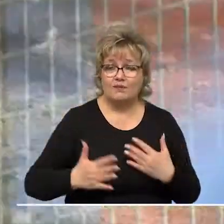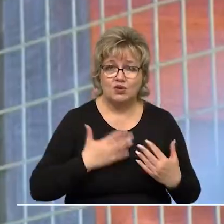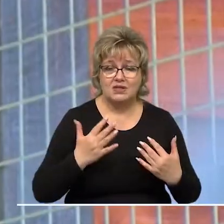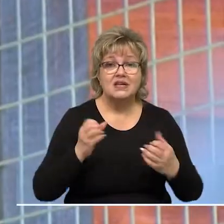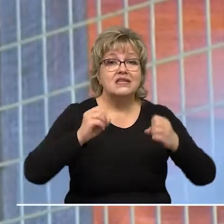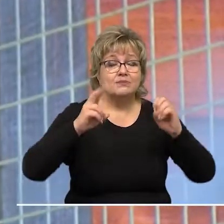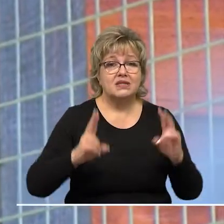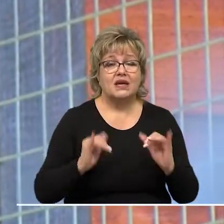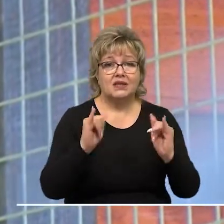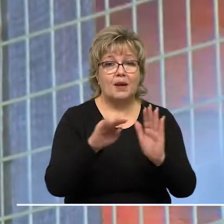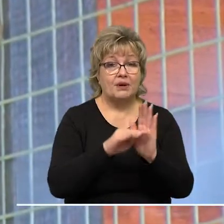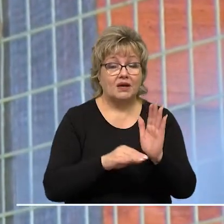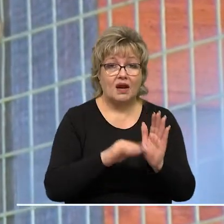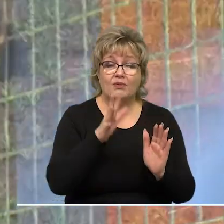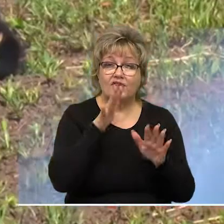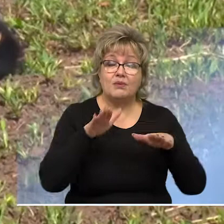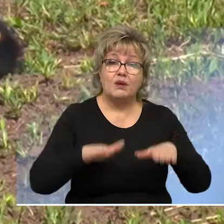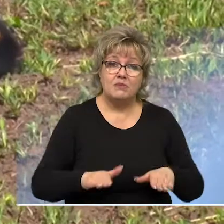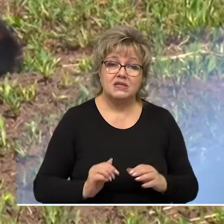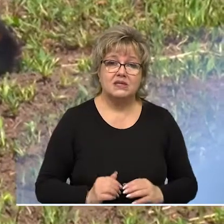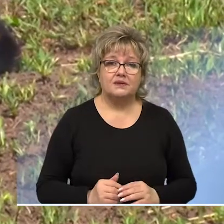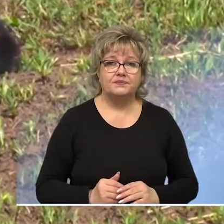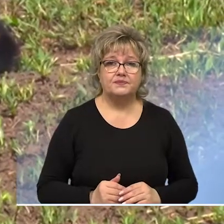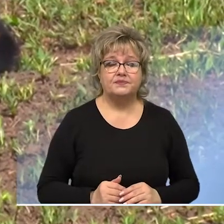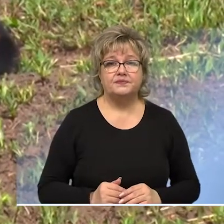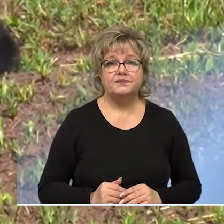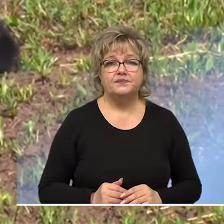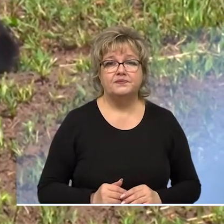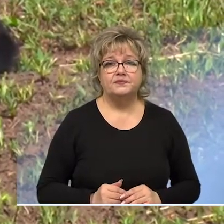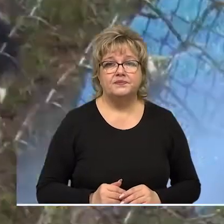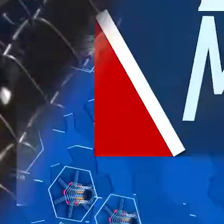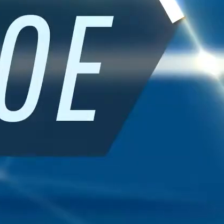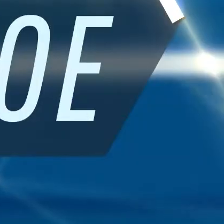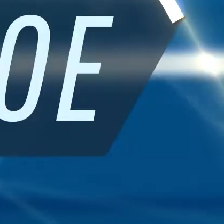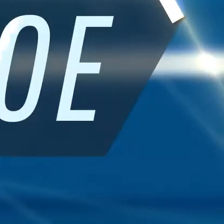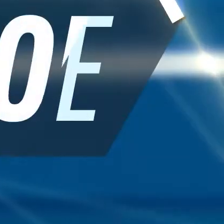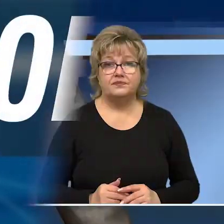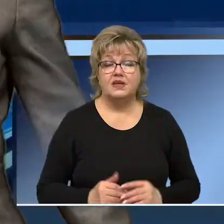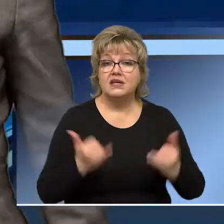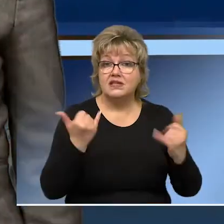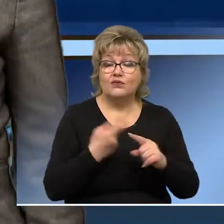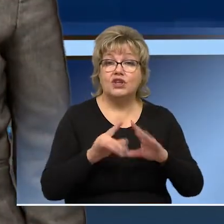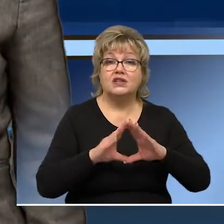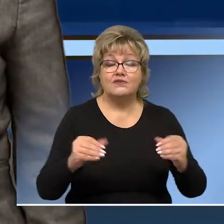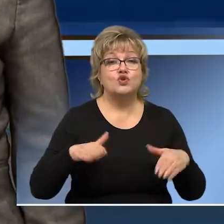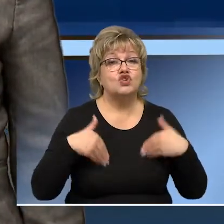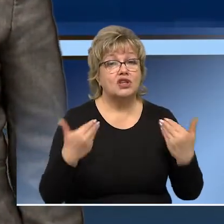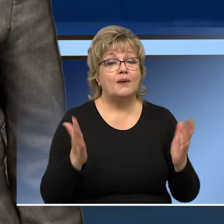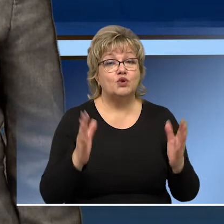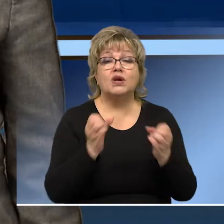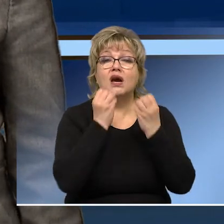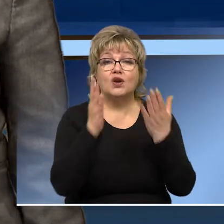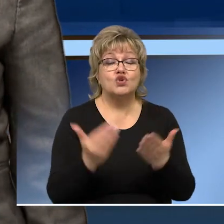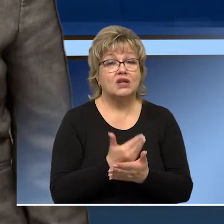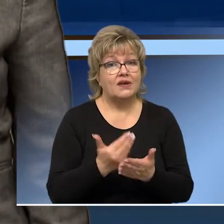эмоций. Екатерина Дорошева, Николай Панарин, Дмитрий Соболев. Специально для программы «Время местное». На сегодня это всё. Мы